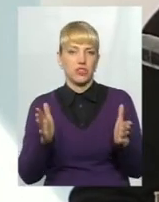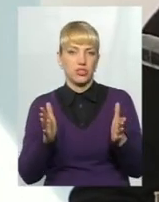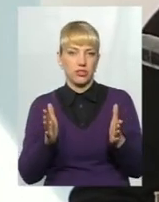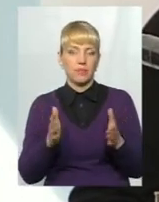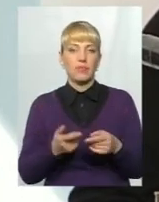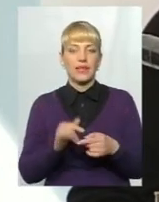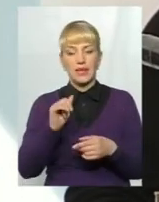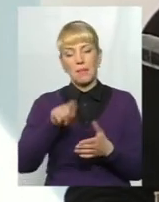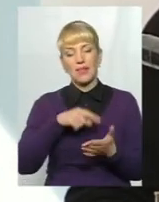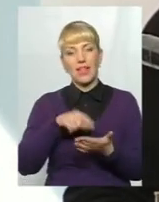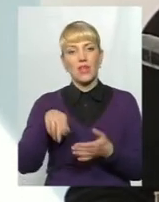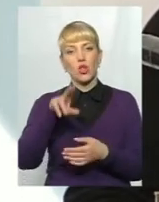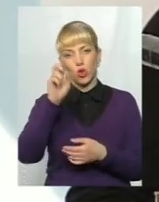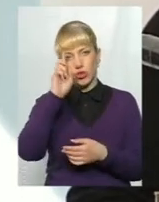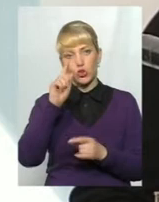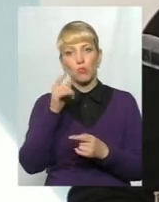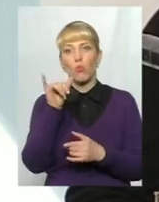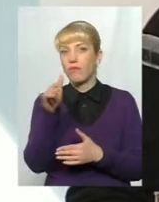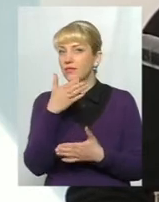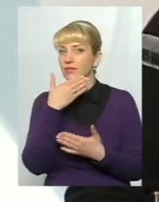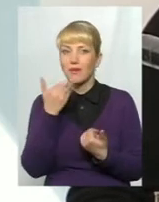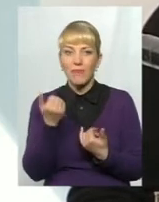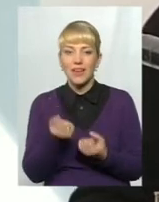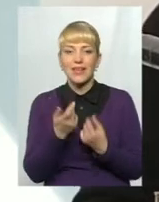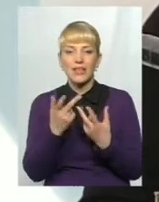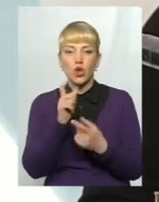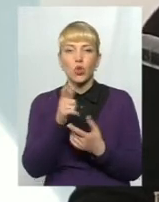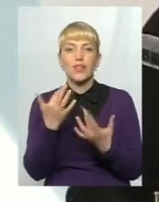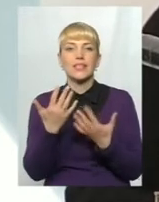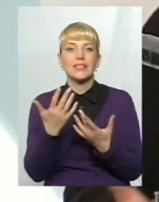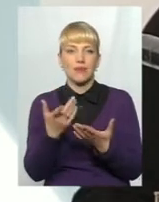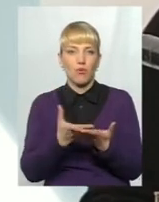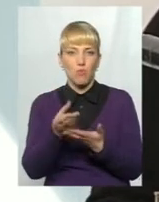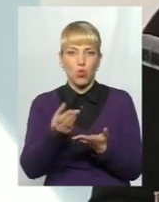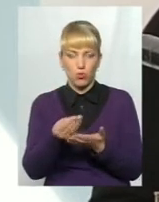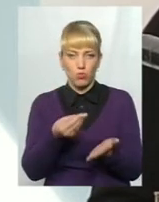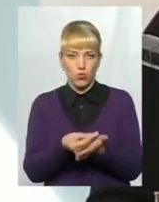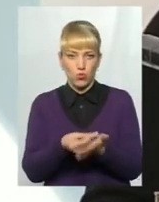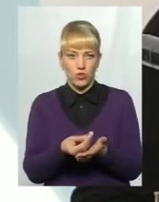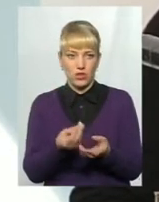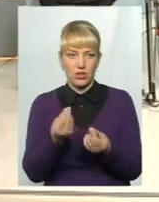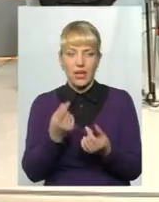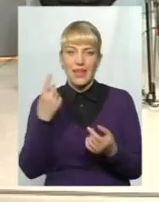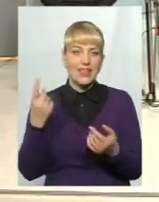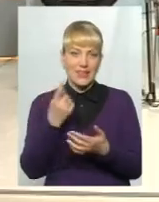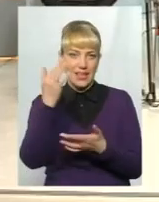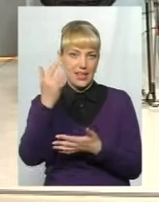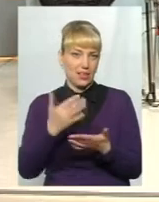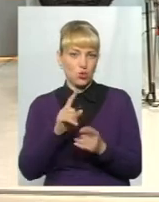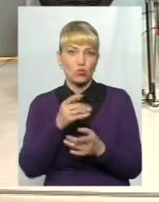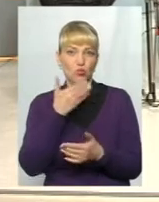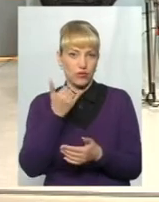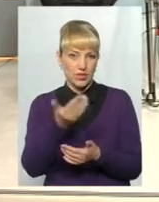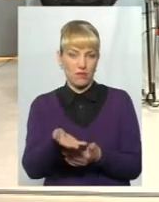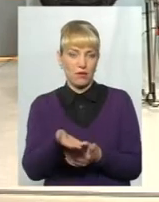питання до держави, чому у вас немає кількості людей, яким ви платите гроші? Єдиного якогось реєстру. Такого немає. Ну, і питання, як